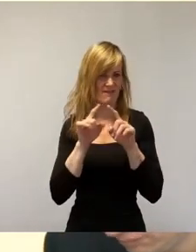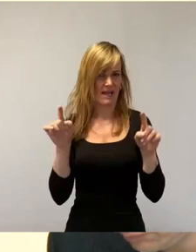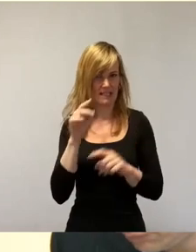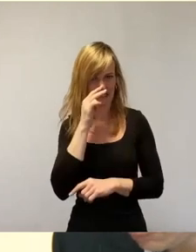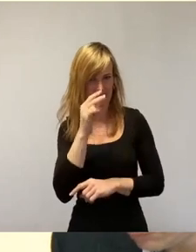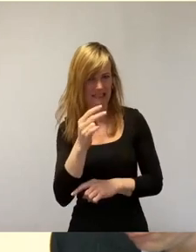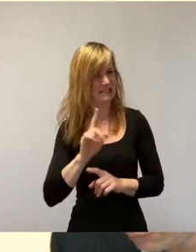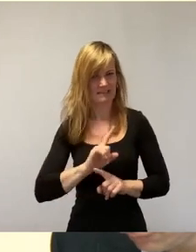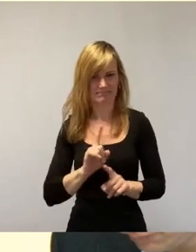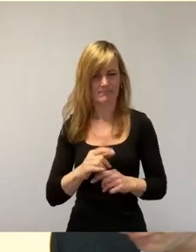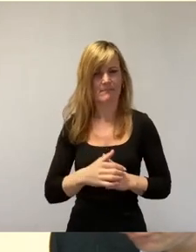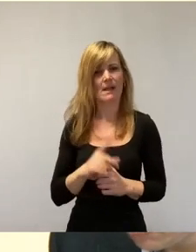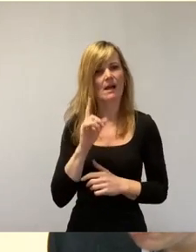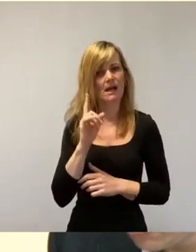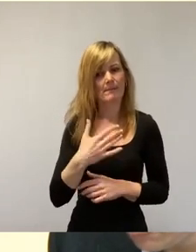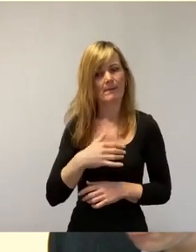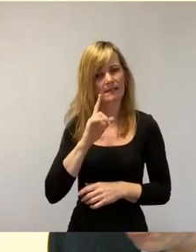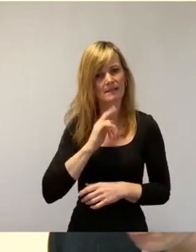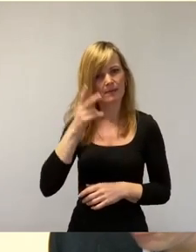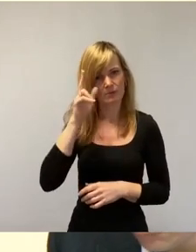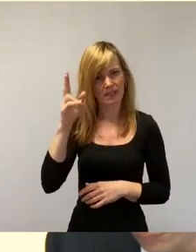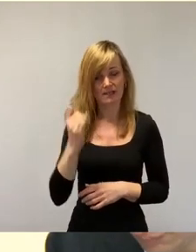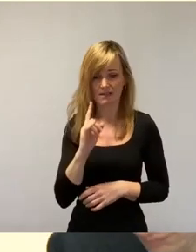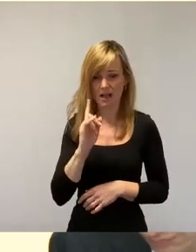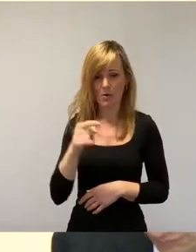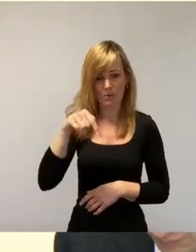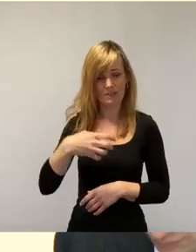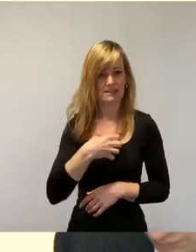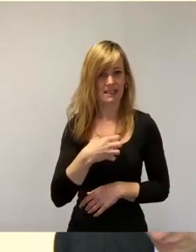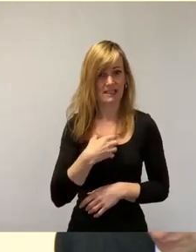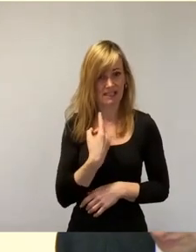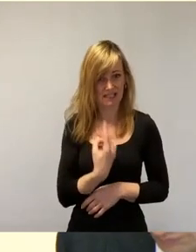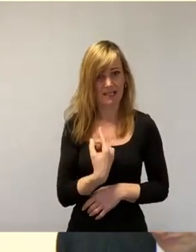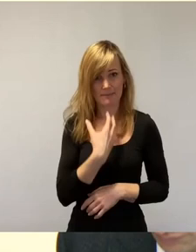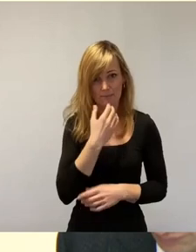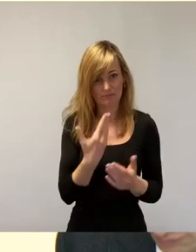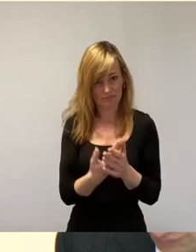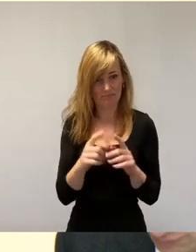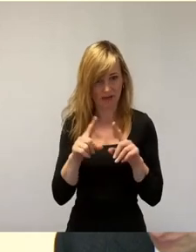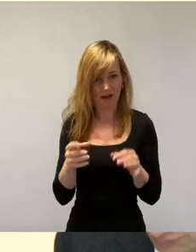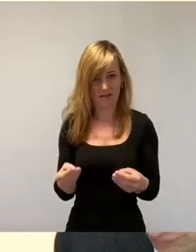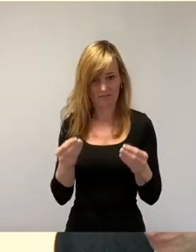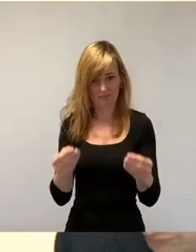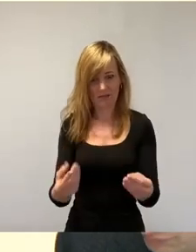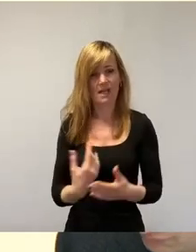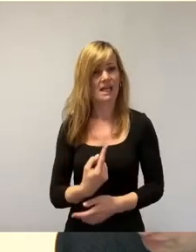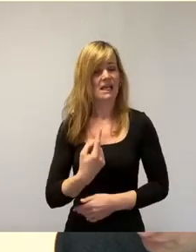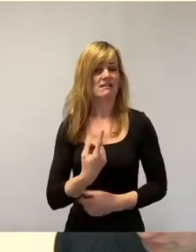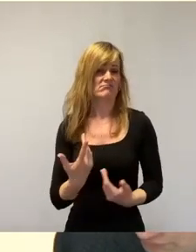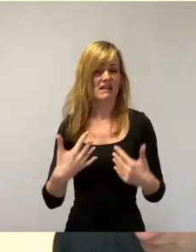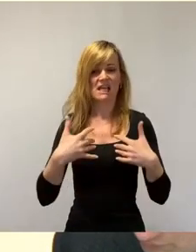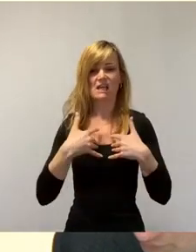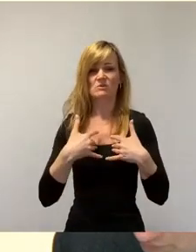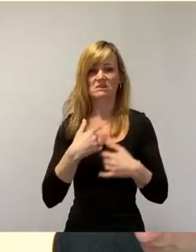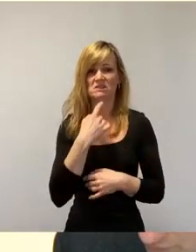meine sehr geehrten Damen und Herren, auch Dresden möchte diese Karte. Ganz egoistisch sage ich an dieser Stelle, sie ist eine